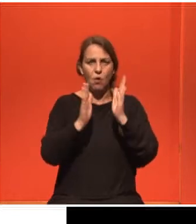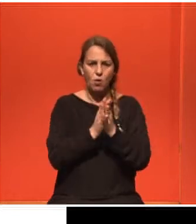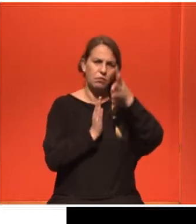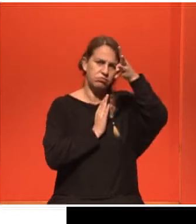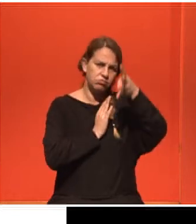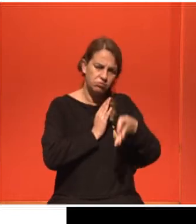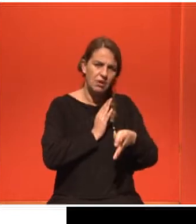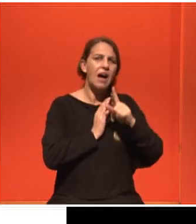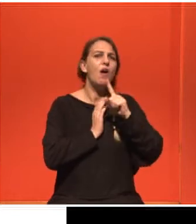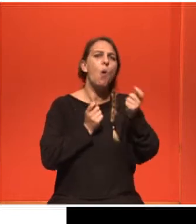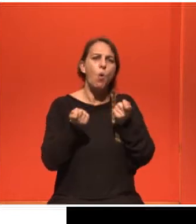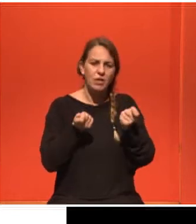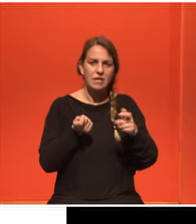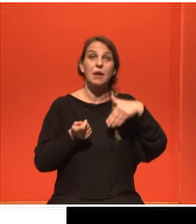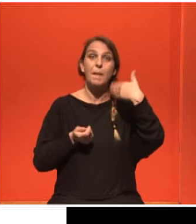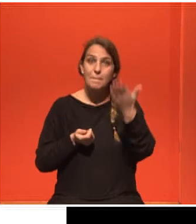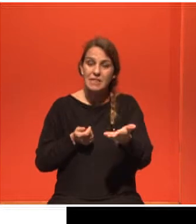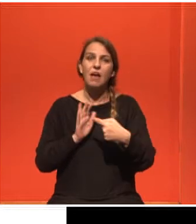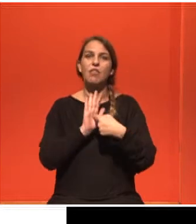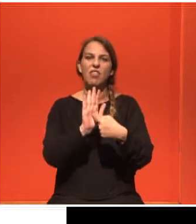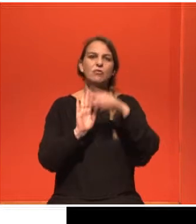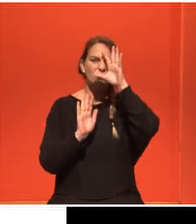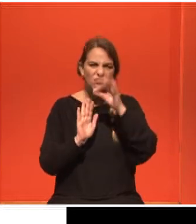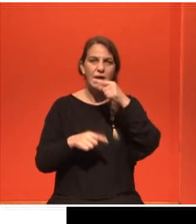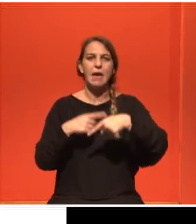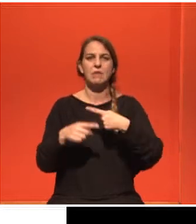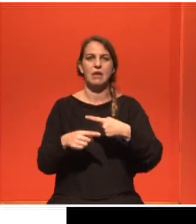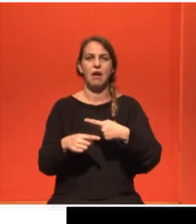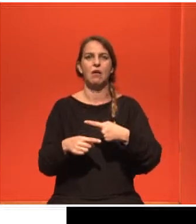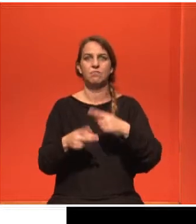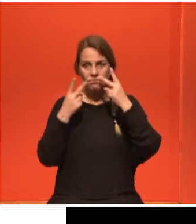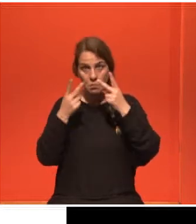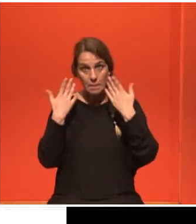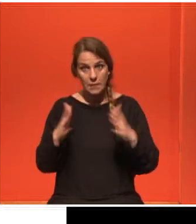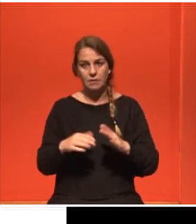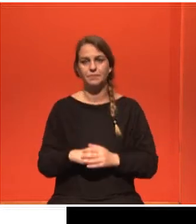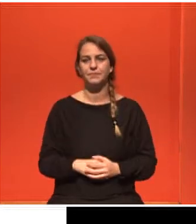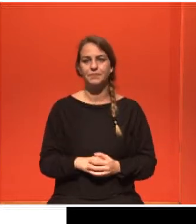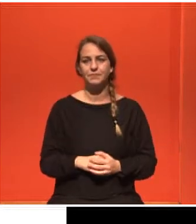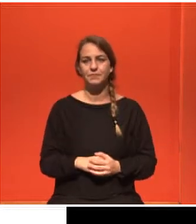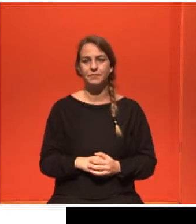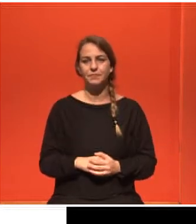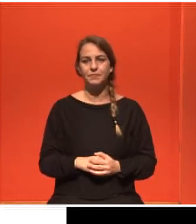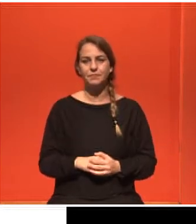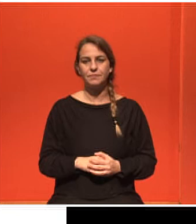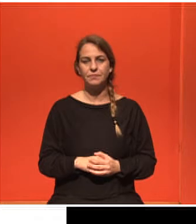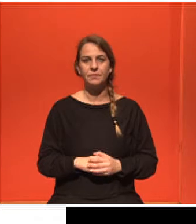έχουν αντιμετωπιστεί, πραγματικά παραδείγματα που έχουν αντιμετωπιστεί στην κλινική μας. Άρα, για να προσφέρουμε οτιδήποτε